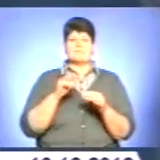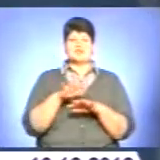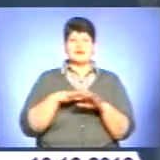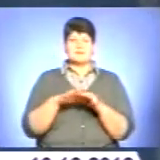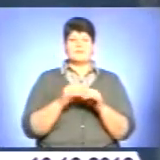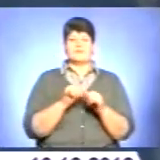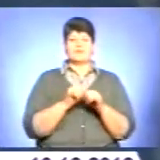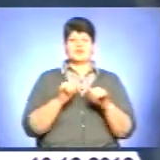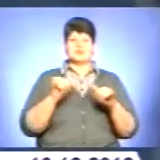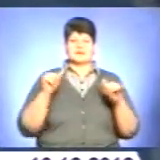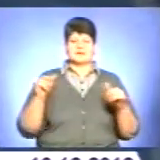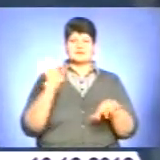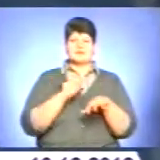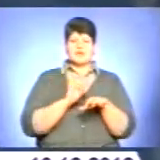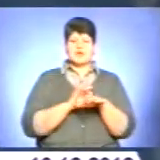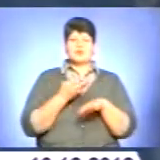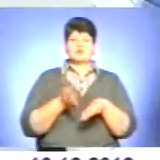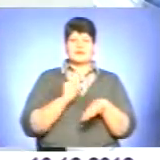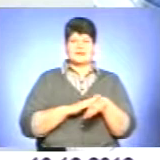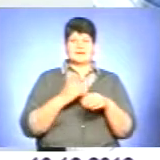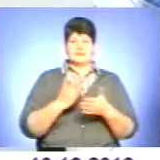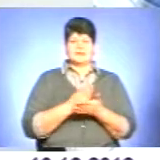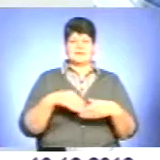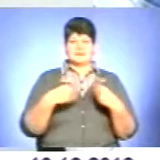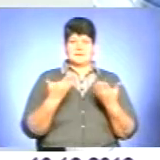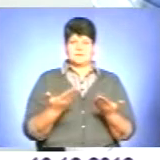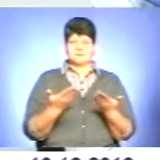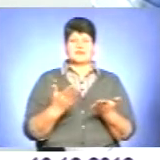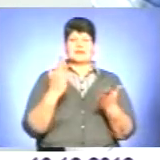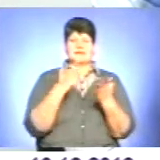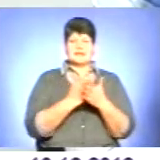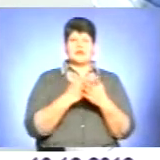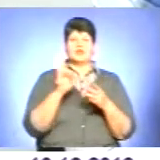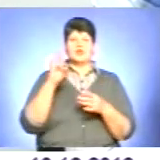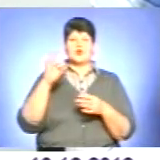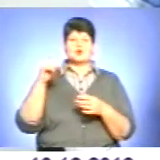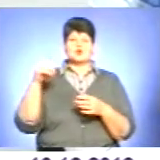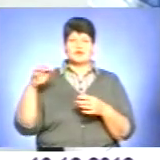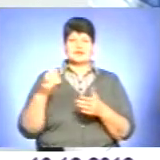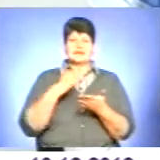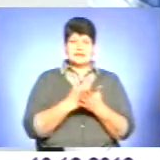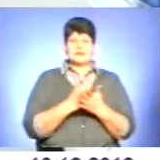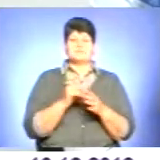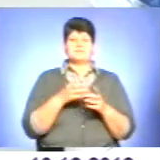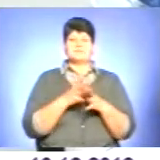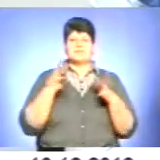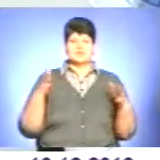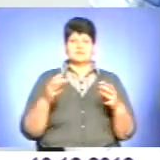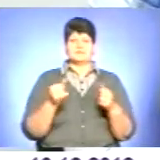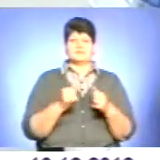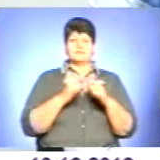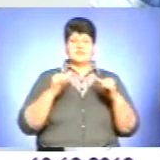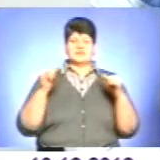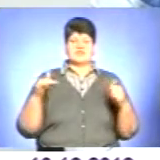захворювання та ускладнення, які воно спричиняє. Визначили, які нозології в нас є найбільш поширені, які приносять найбільшу інвалідність,